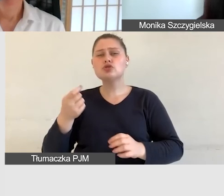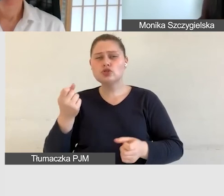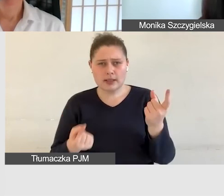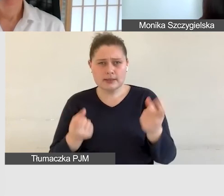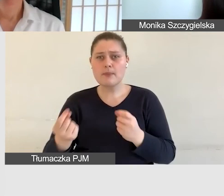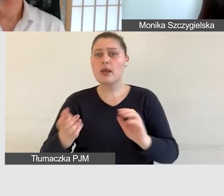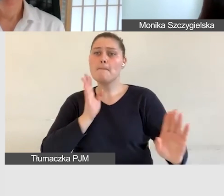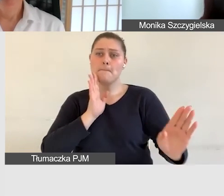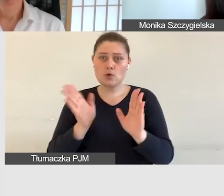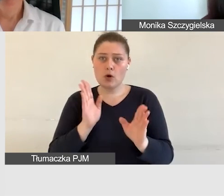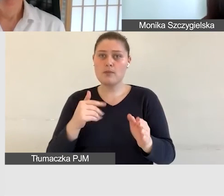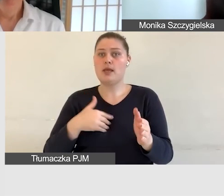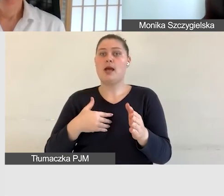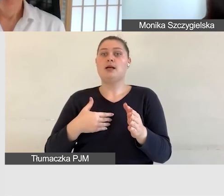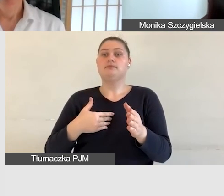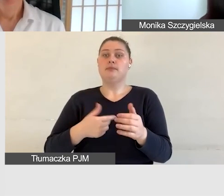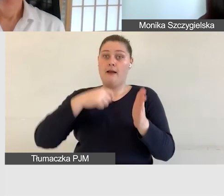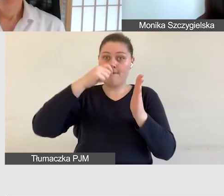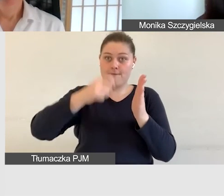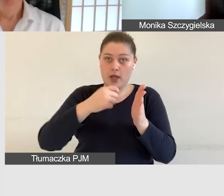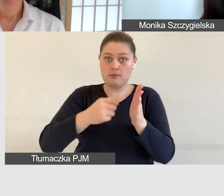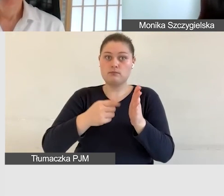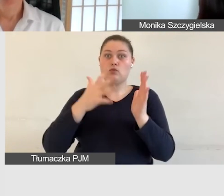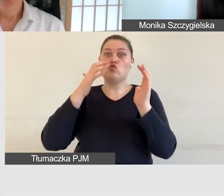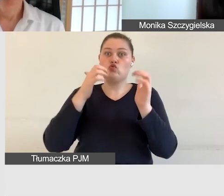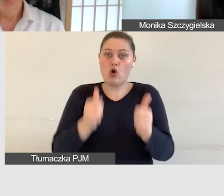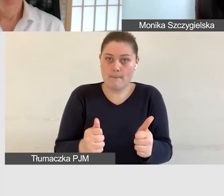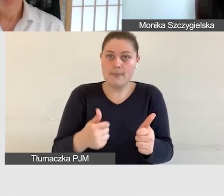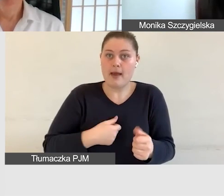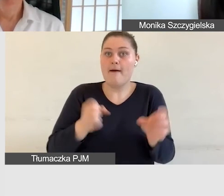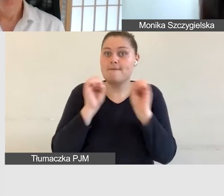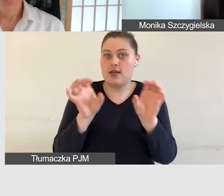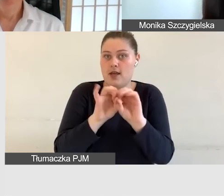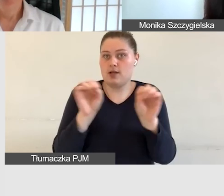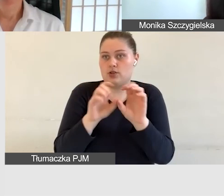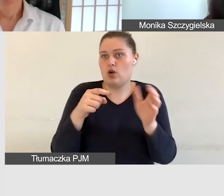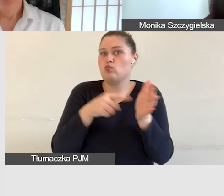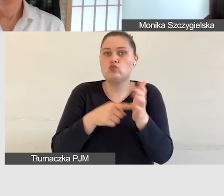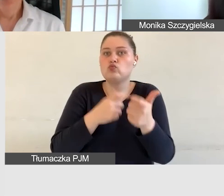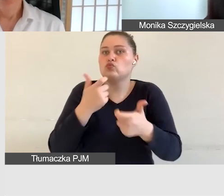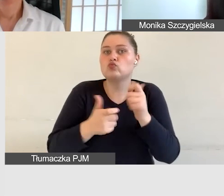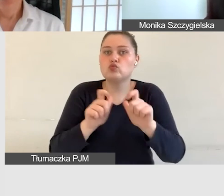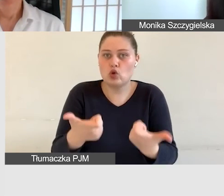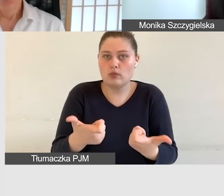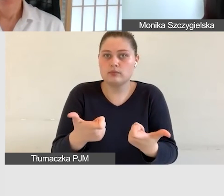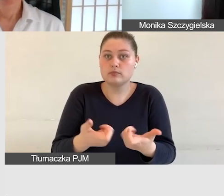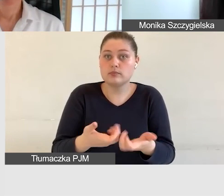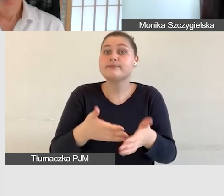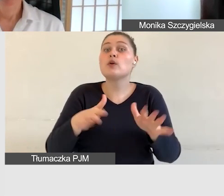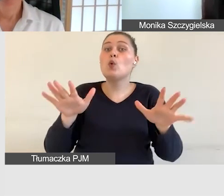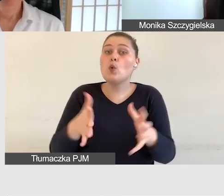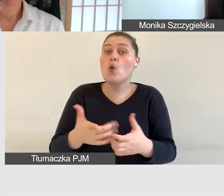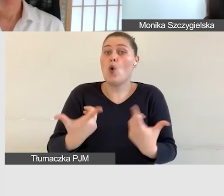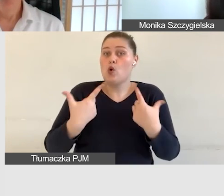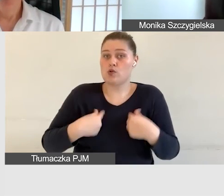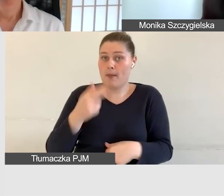przerywam film i wyjaśniam co się w danym momencie wydarzyło aby osoba niewidoma mogła na równych